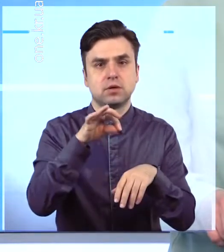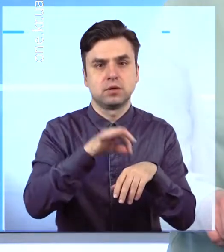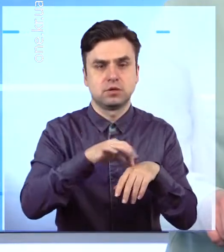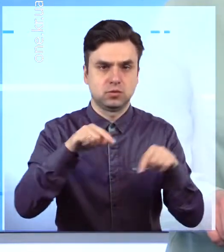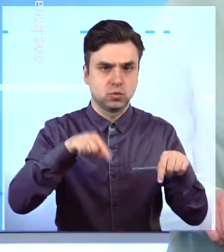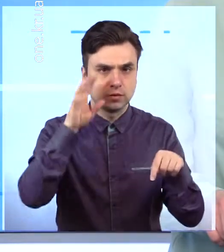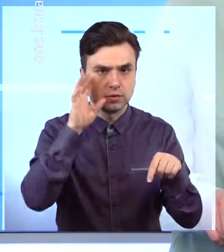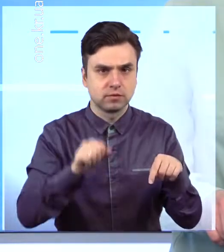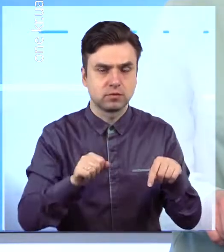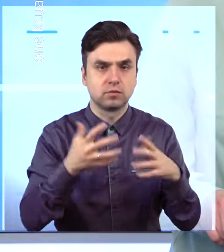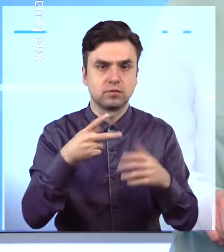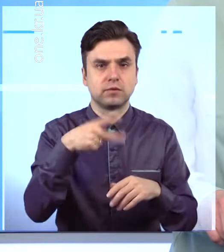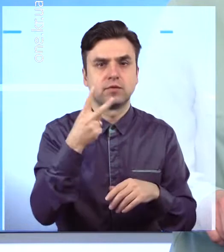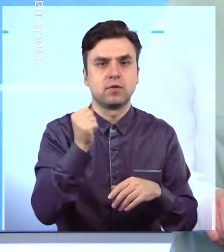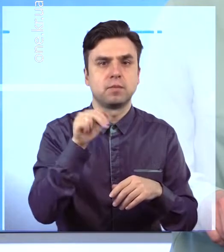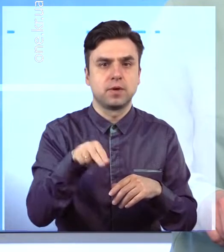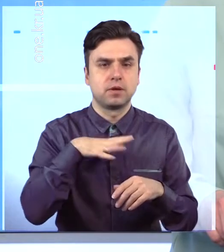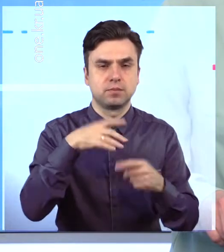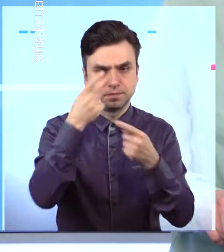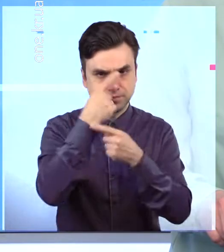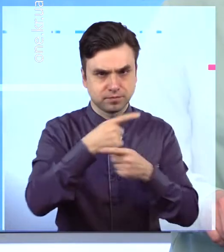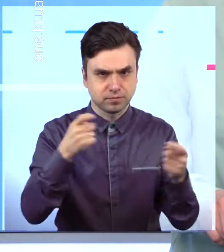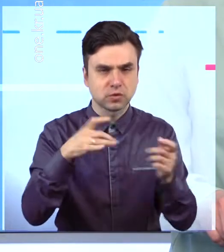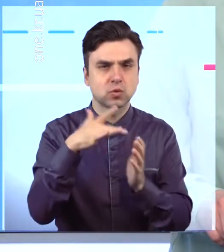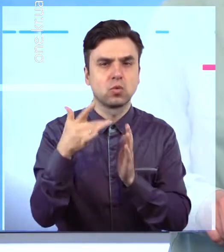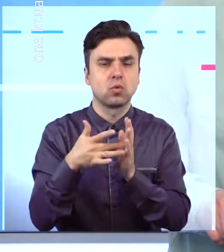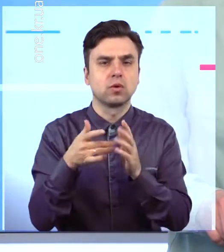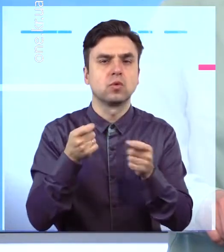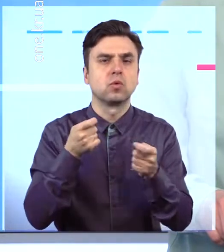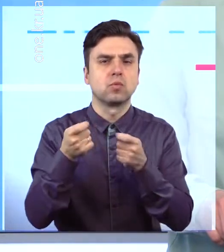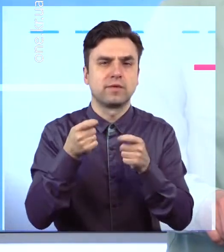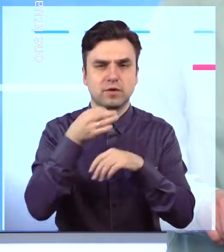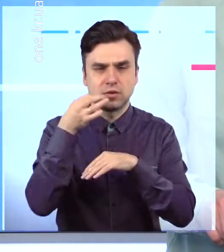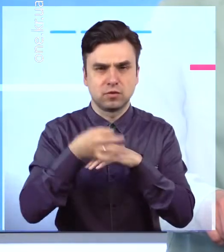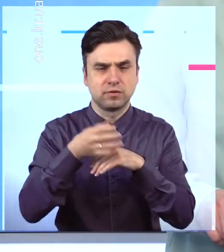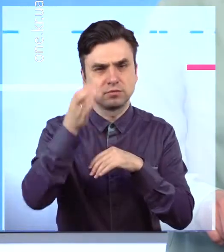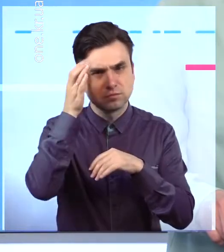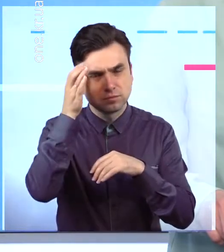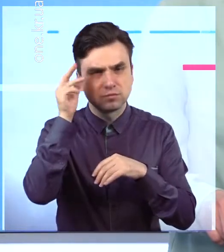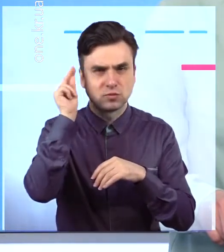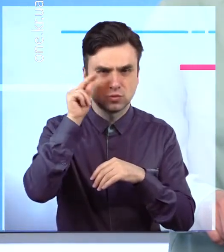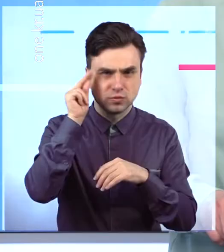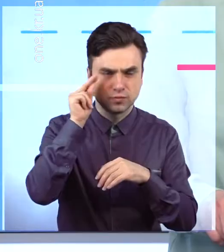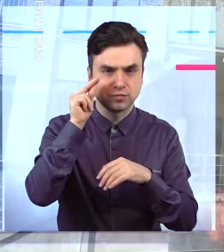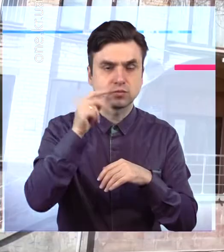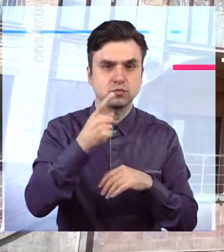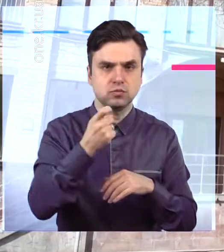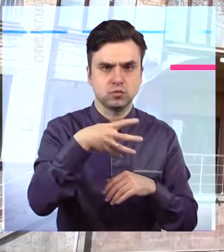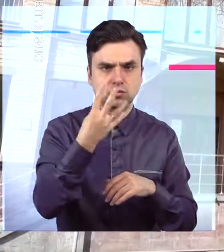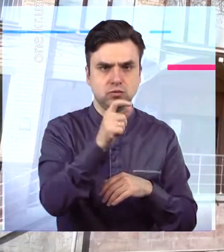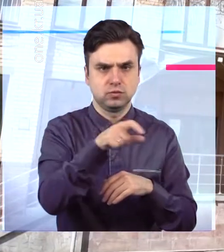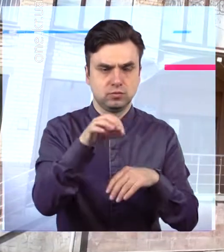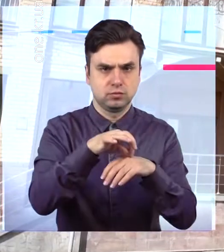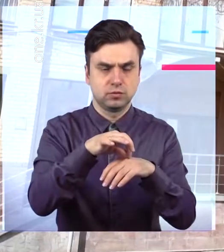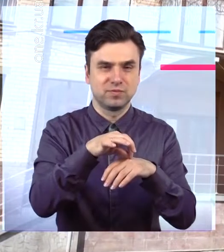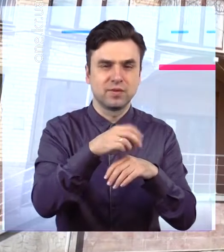Таку статистику станом на 22 квітня повідомили у міському департаменті освіти і науки. Зі 144 інфікованих